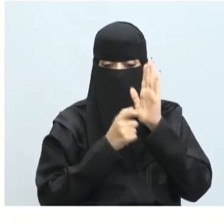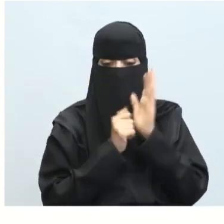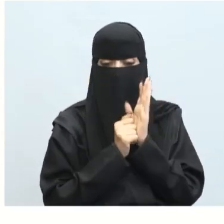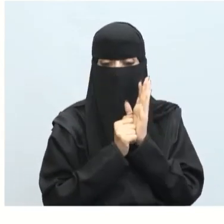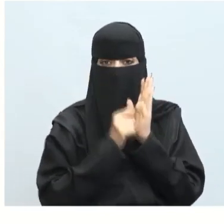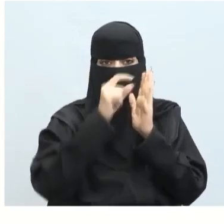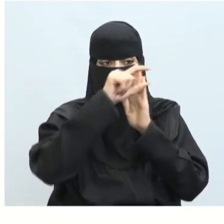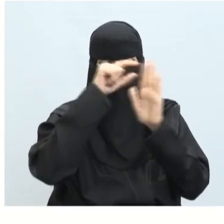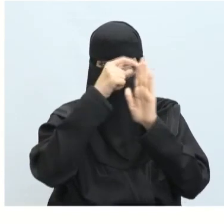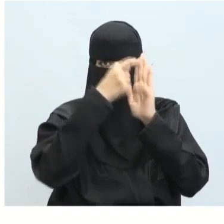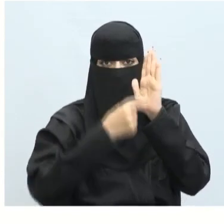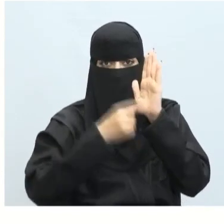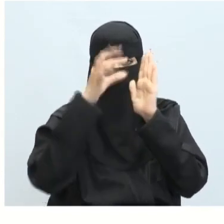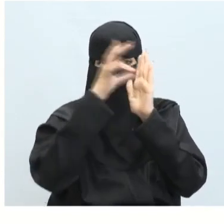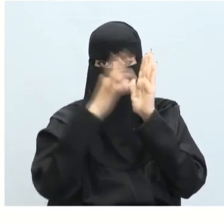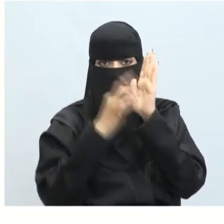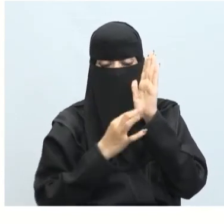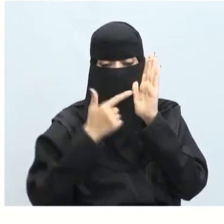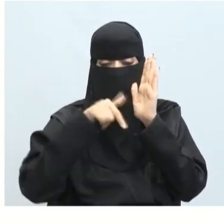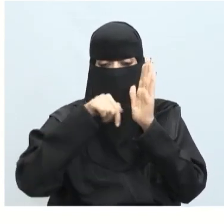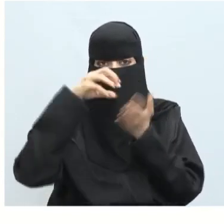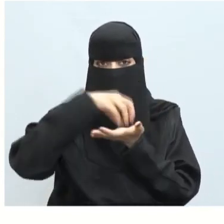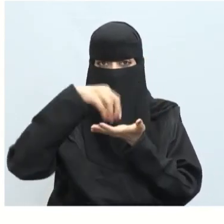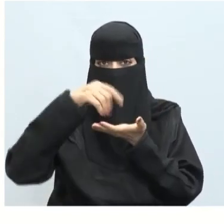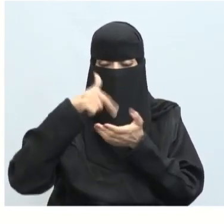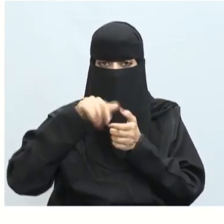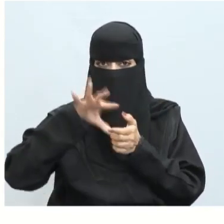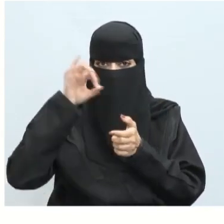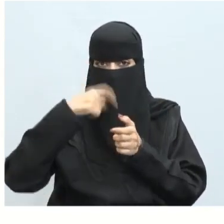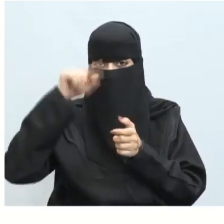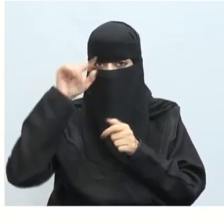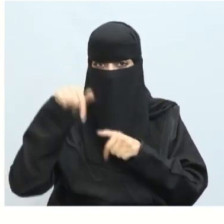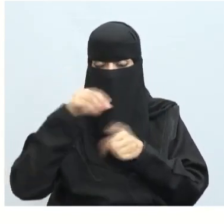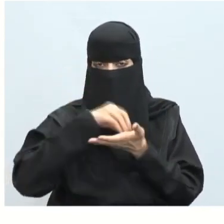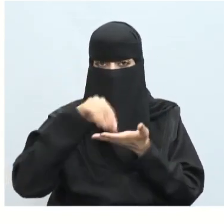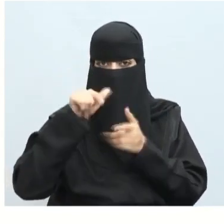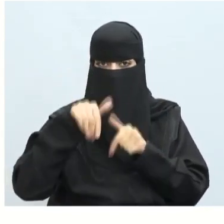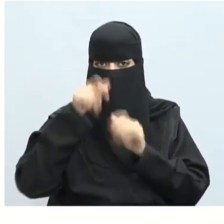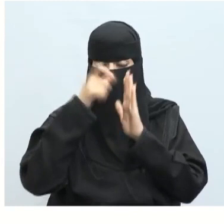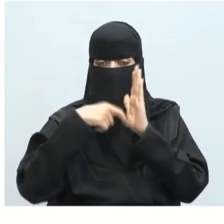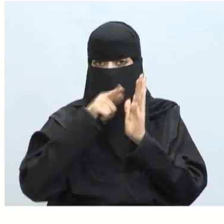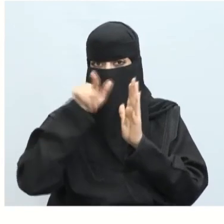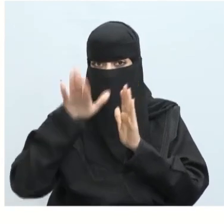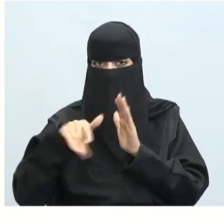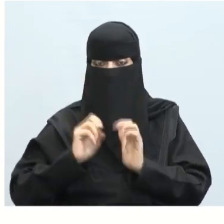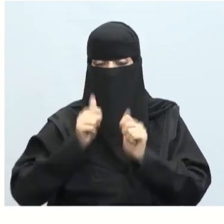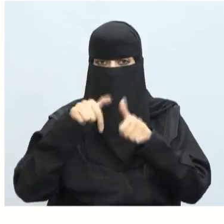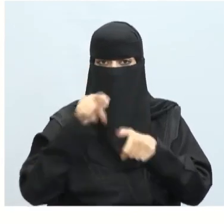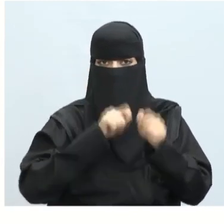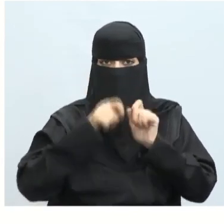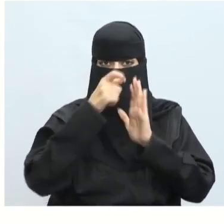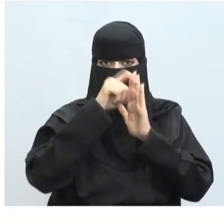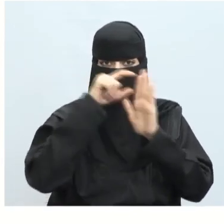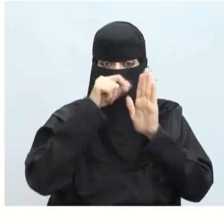قائمة الخيارات لتحديد معلم كل مدينة وسيتم تمثيل كل مدينة بواسط القائمة ولهذا سيكون هناك